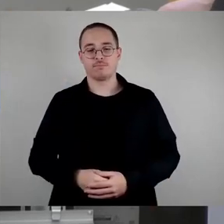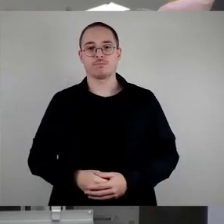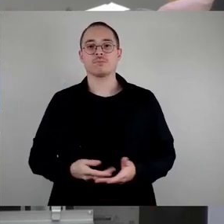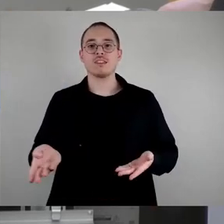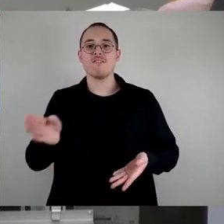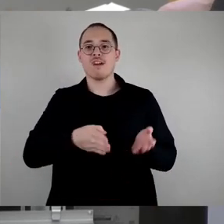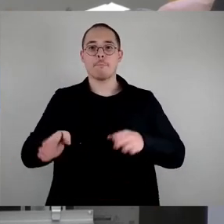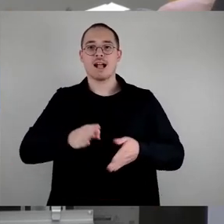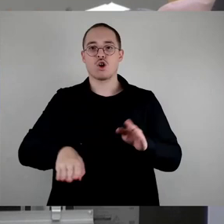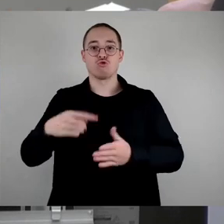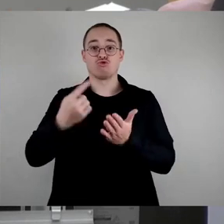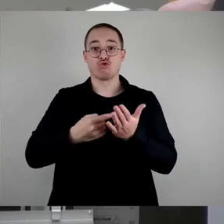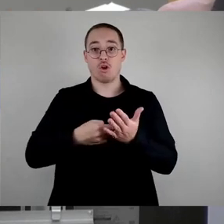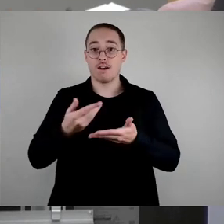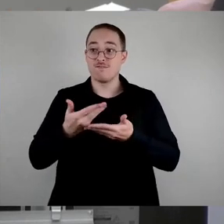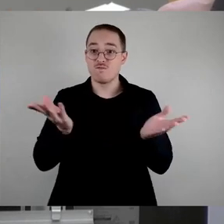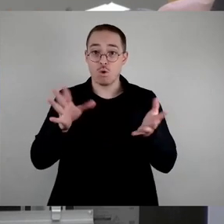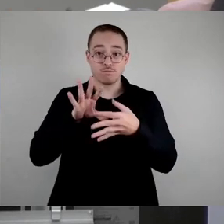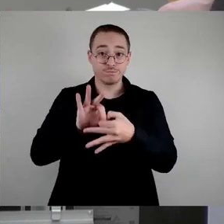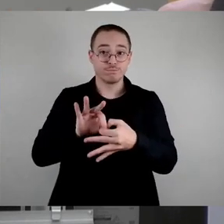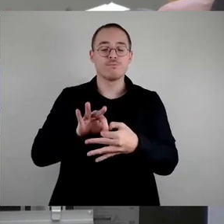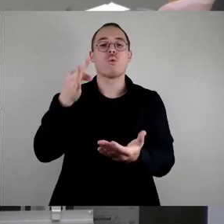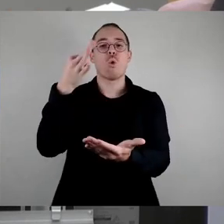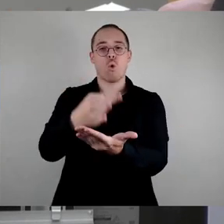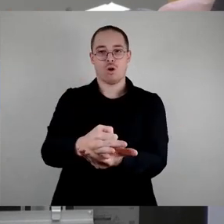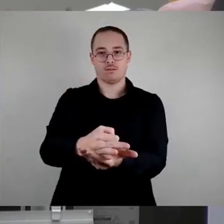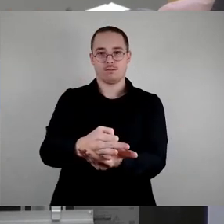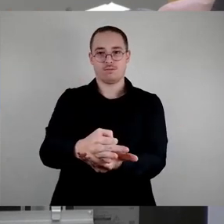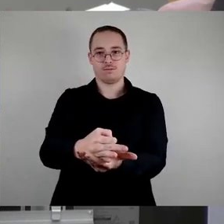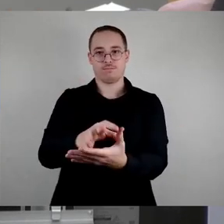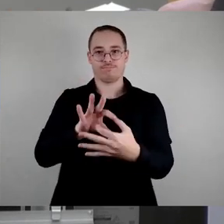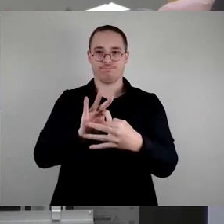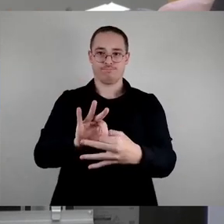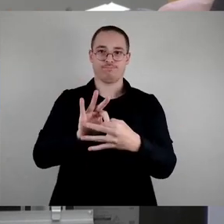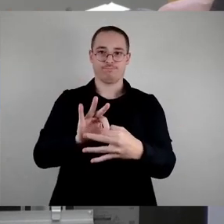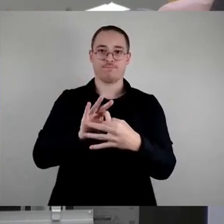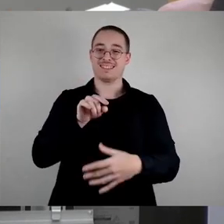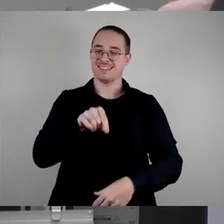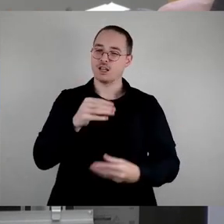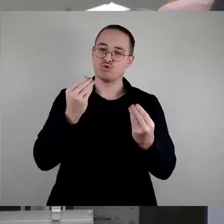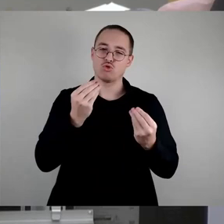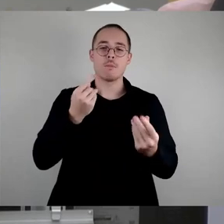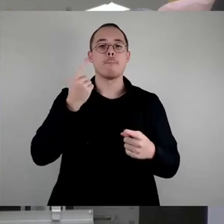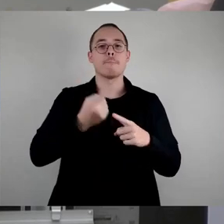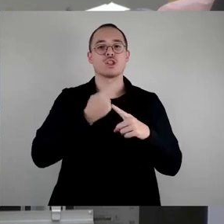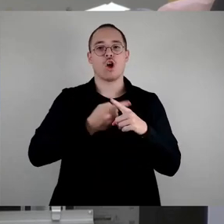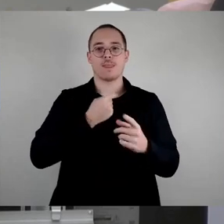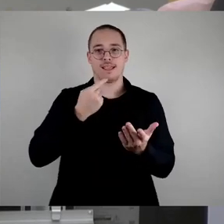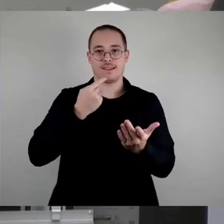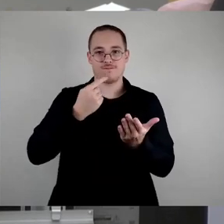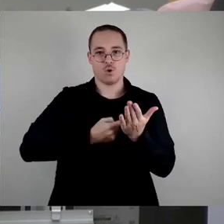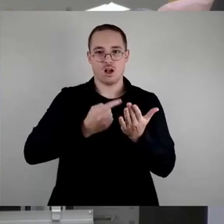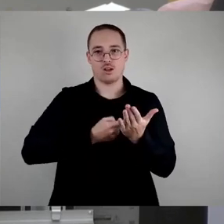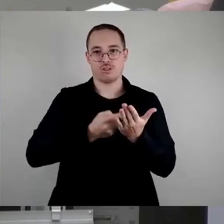örtliche Steuer. Und bei einer örtlichen Steuer gibt es immer besondere Voraussetzungen, dass die Kommunen die erheben können.